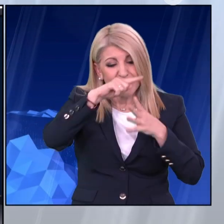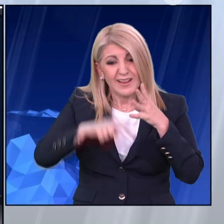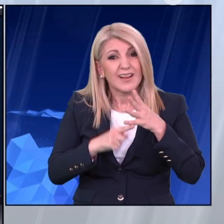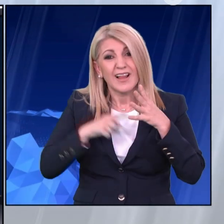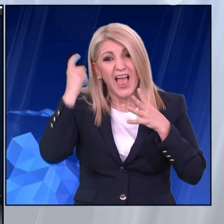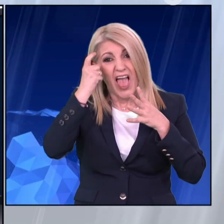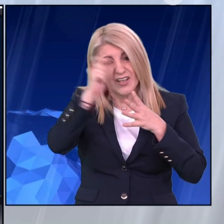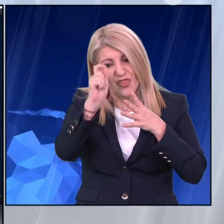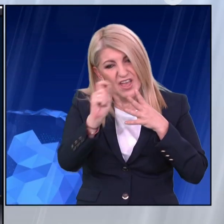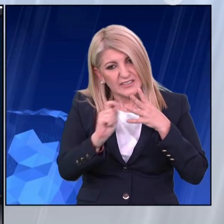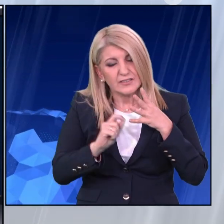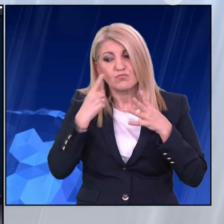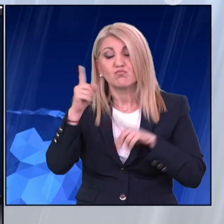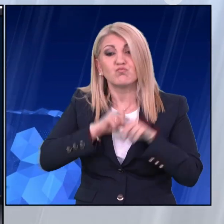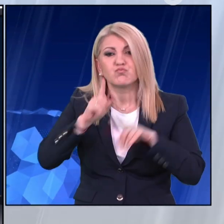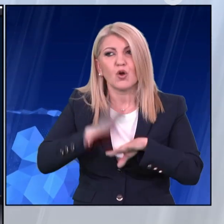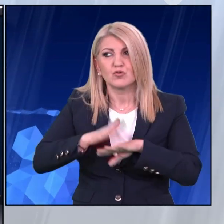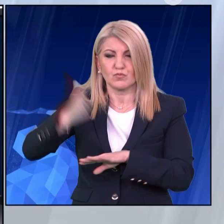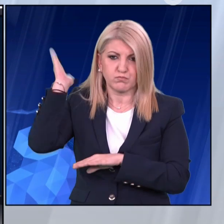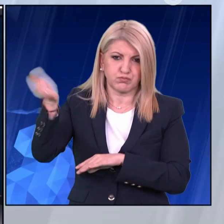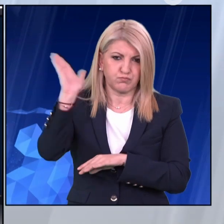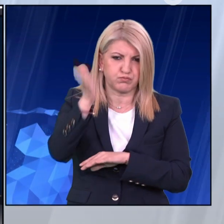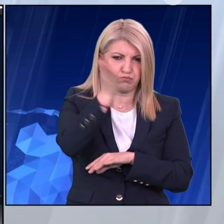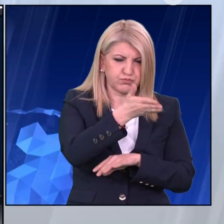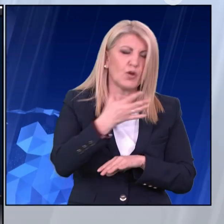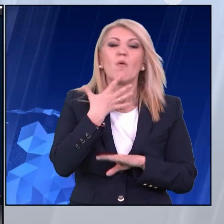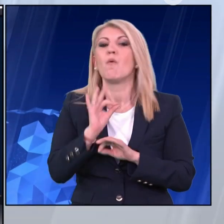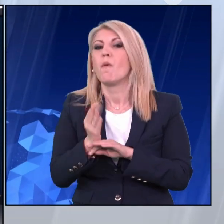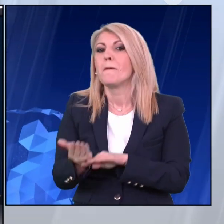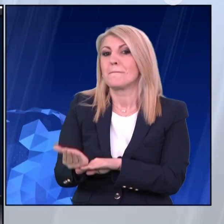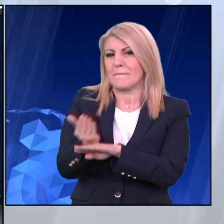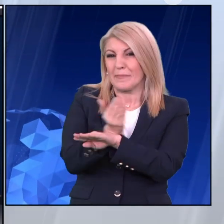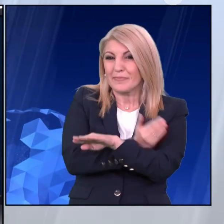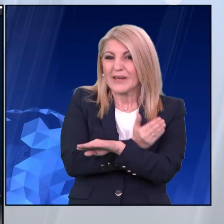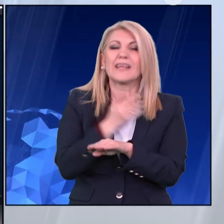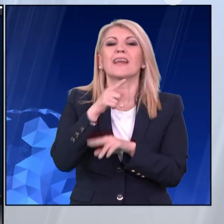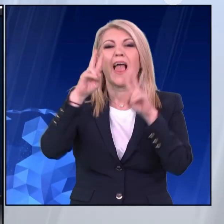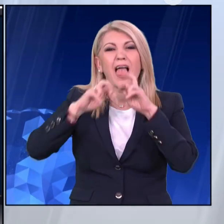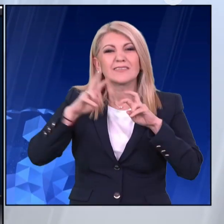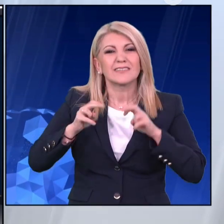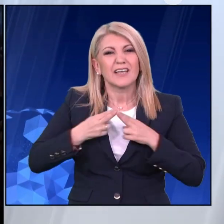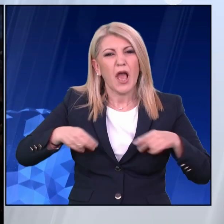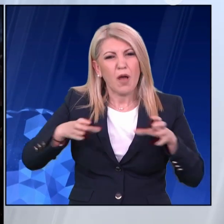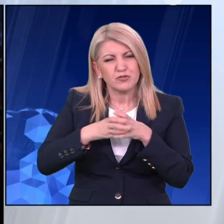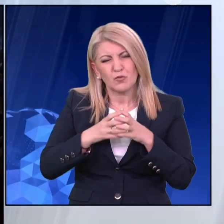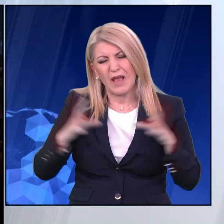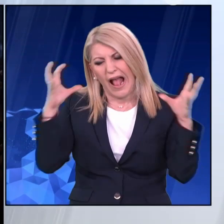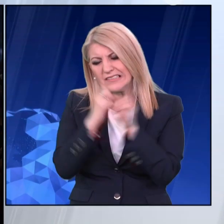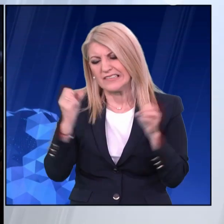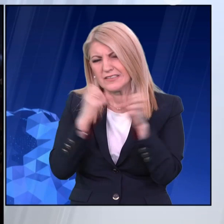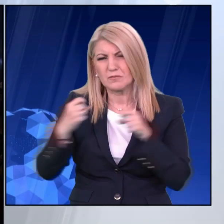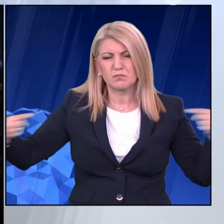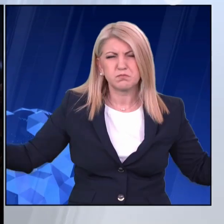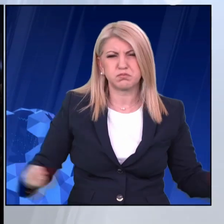λιγοστές λόγω και του κλίματος έντασης που επικράτησε κατά τις εργασίες της Εξεταστικής το περασμένο διάστημα. Χωρίς